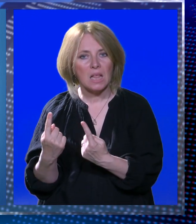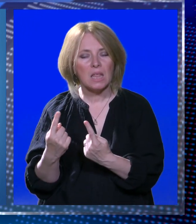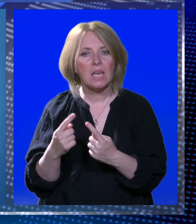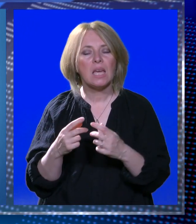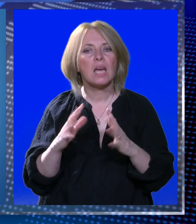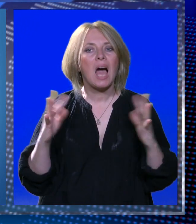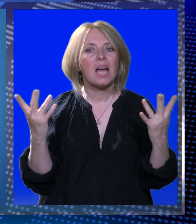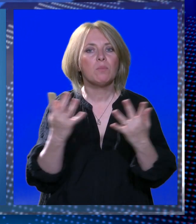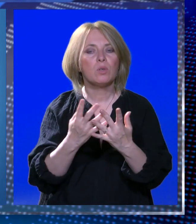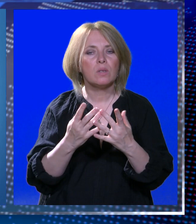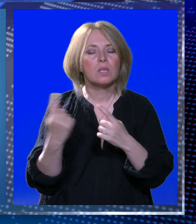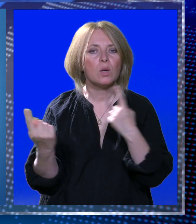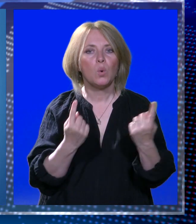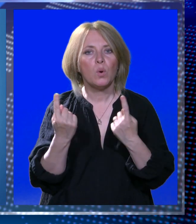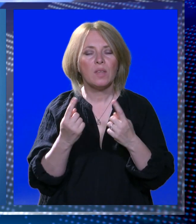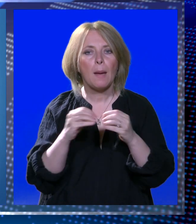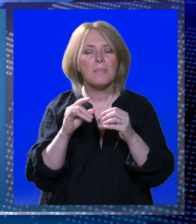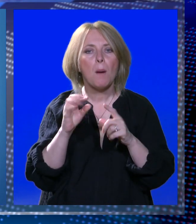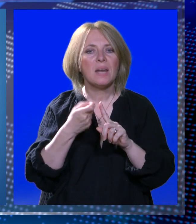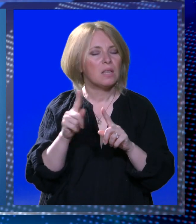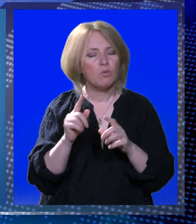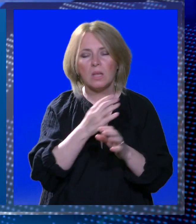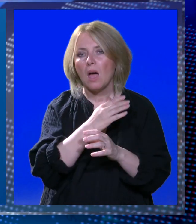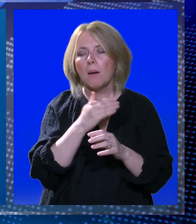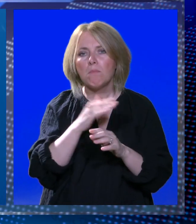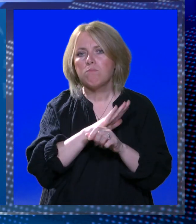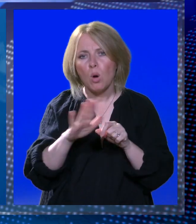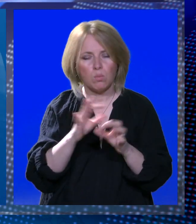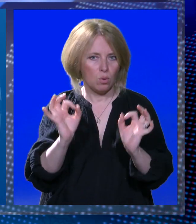Hrvatske biometeorološke prilike neće biti sasvim povoljne.